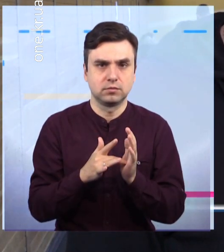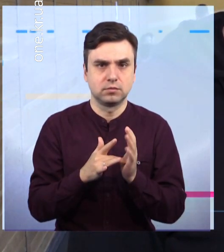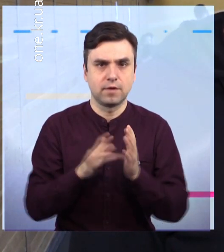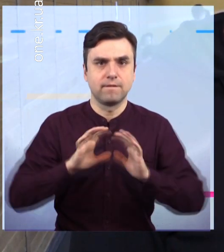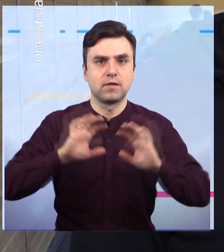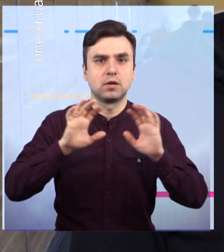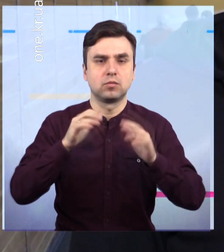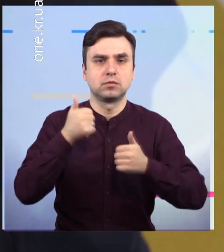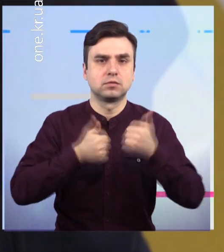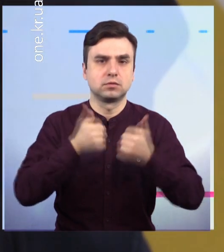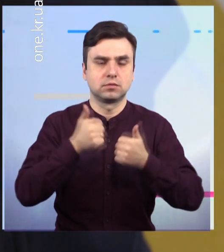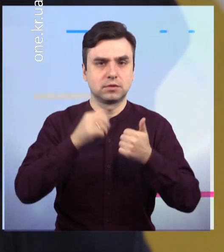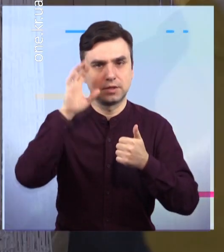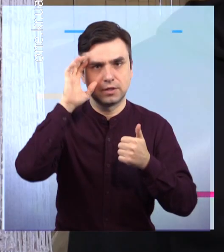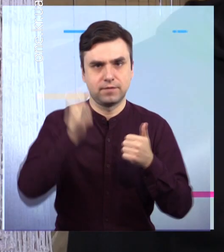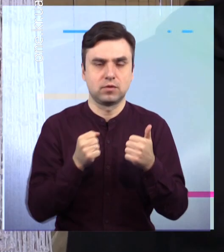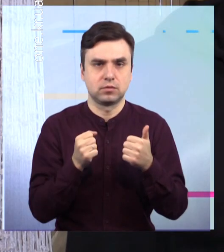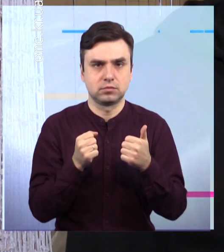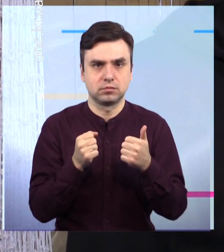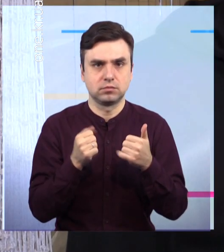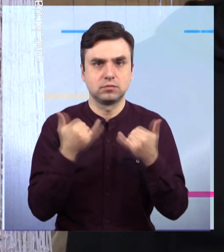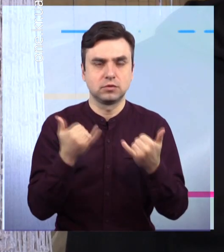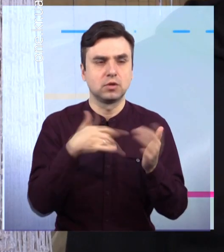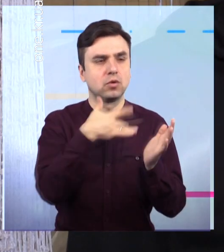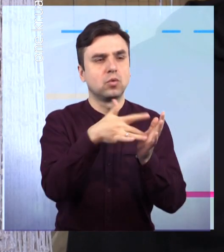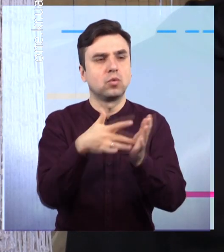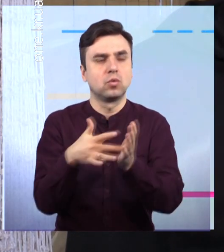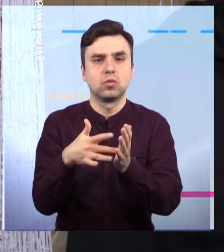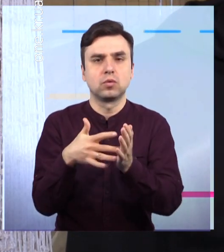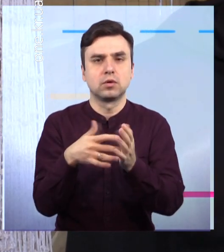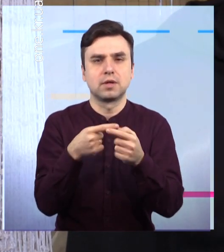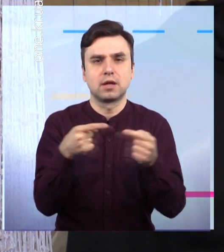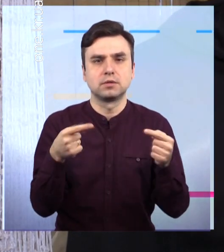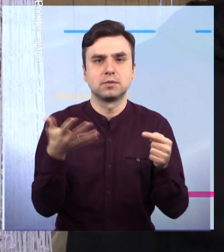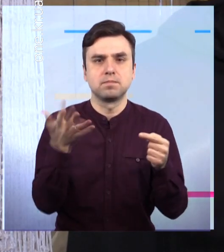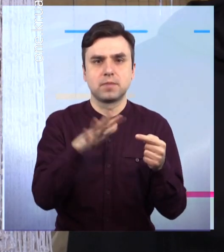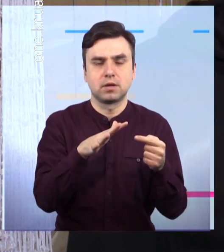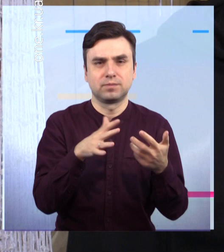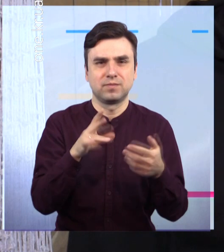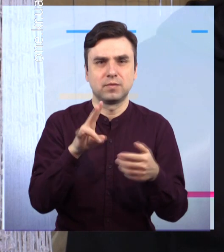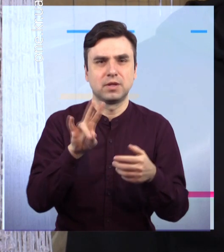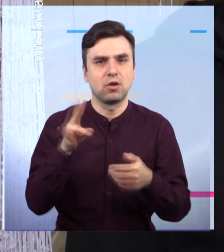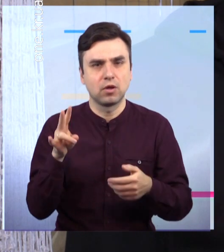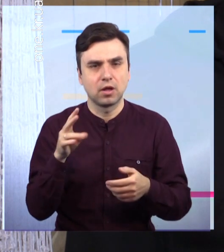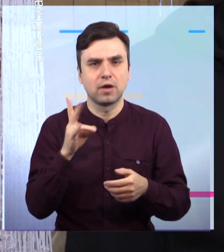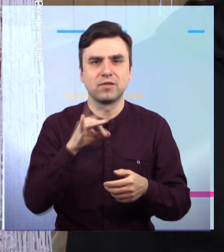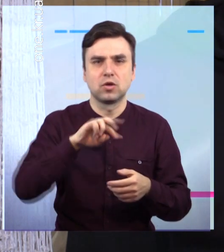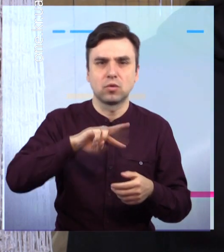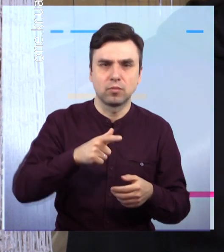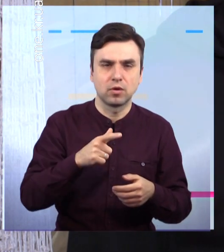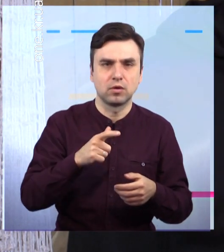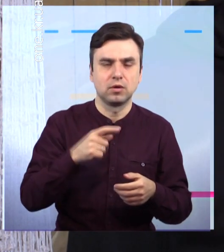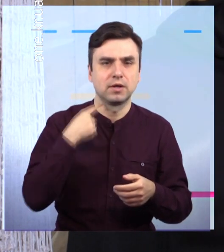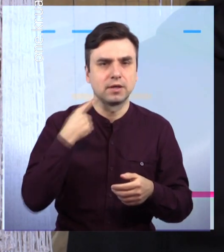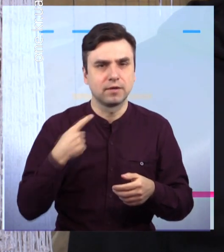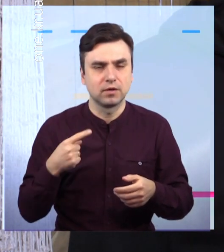волейбольна ліга Кривбаса. Участують 5 новородних команд України. Це команди города Николаїва, Нікополя, Кропивницького, Запорож